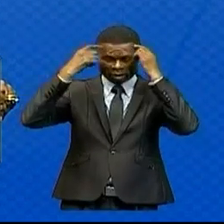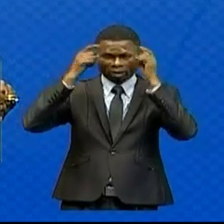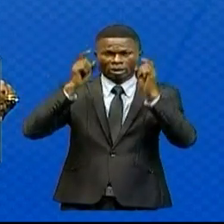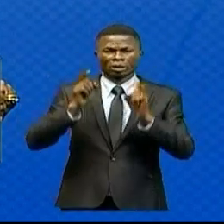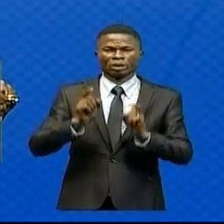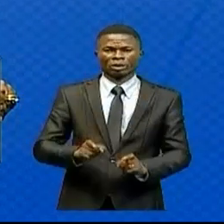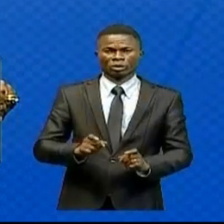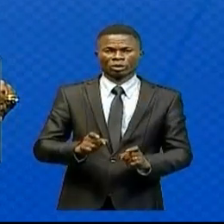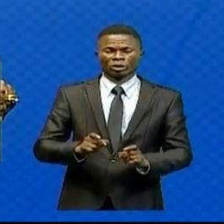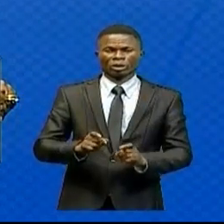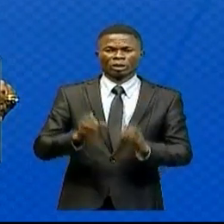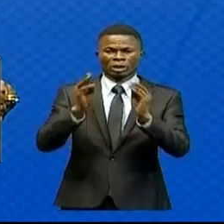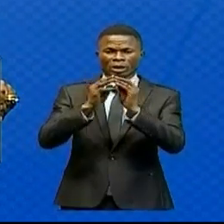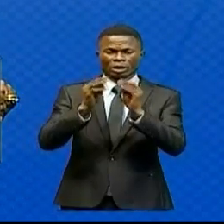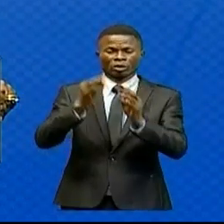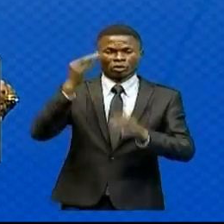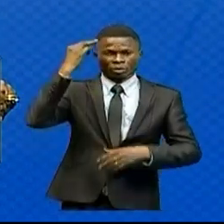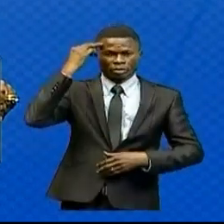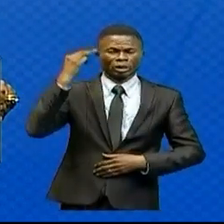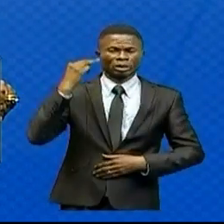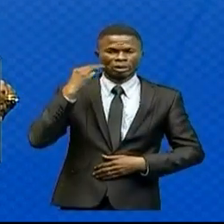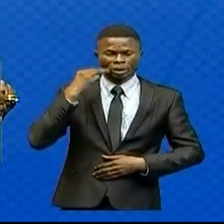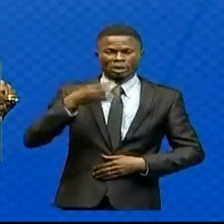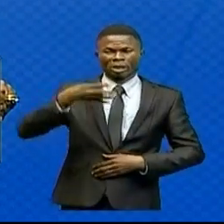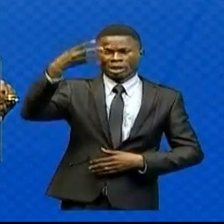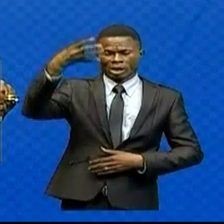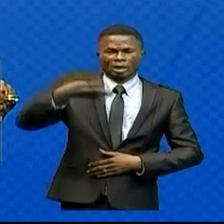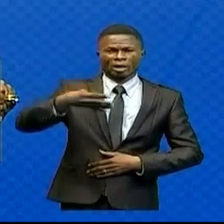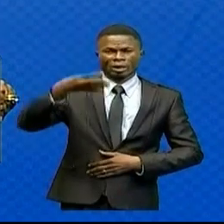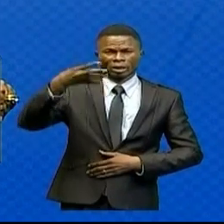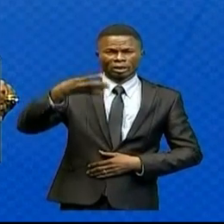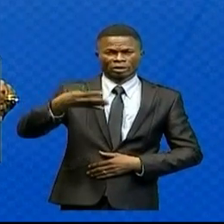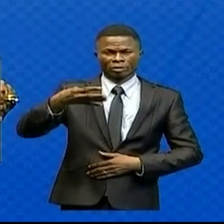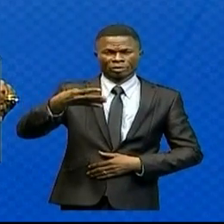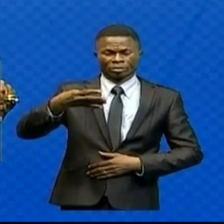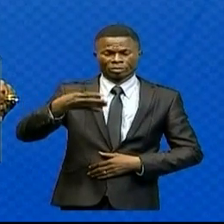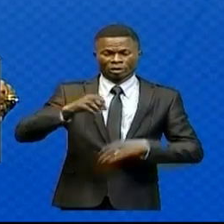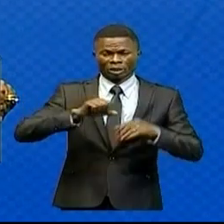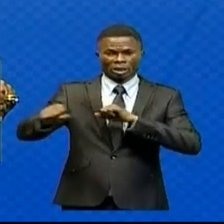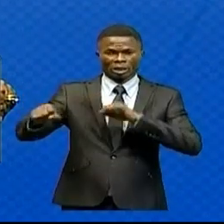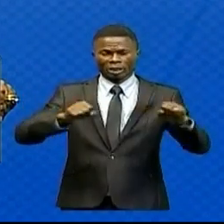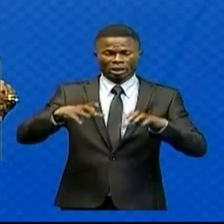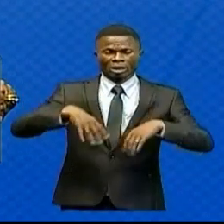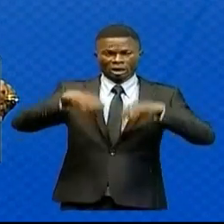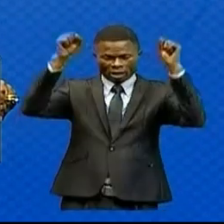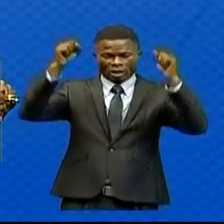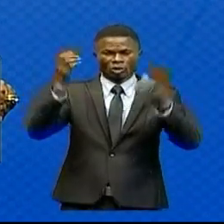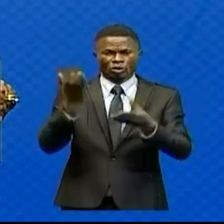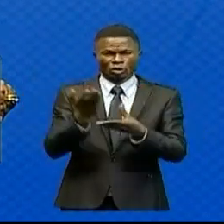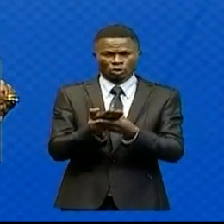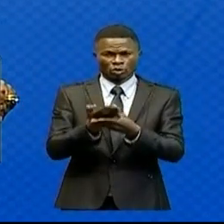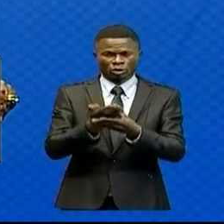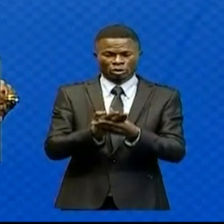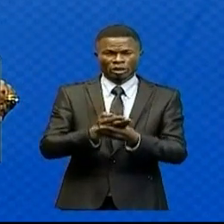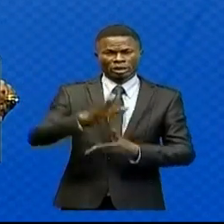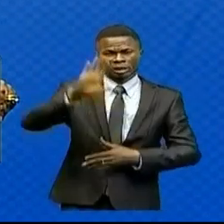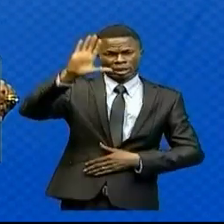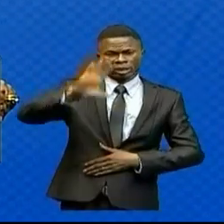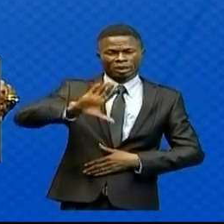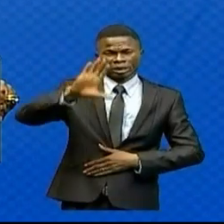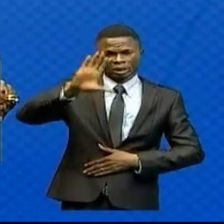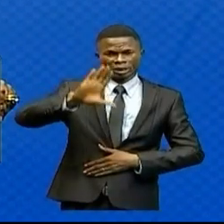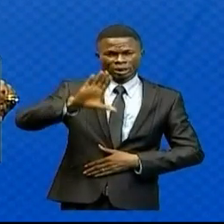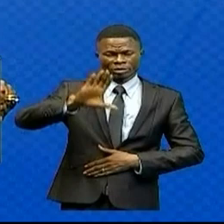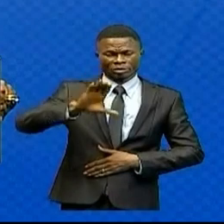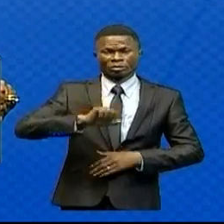vendredi à Rome par l'aéroport militaire de Champigny-Nô. Devant ces paires de pays les plus industrialisés, y compris l'Europe, le